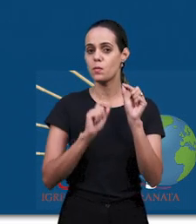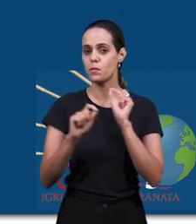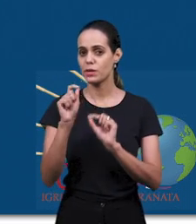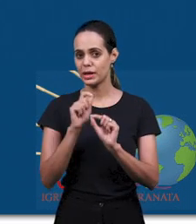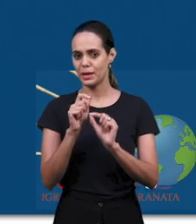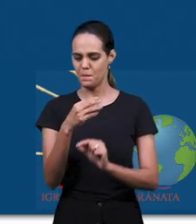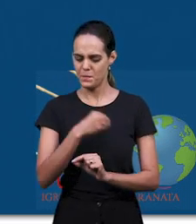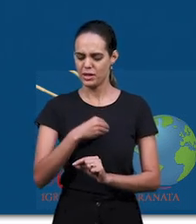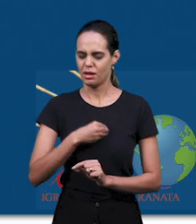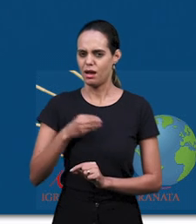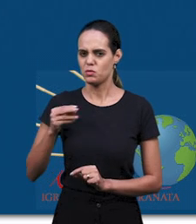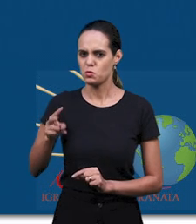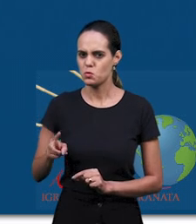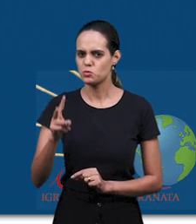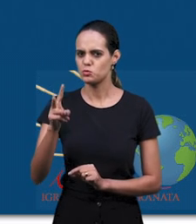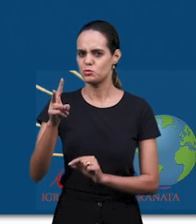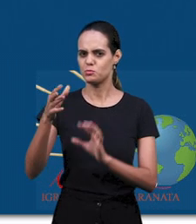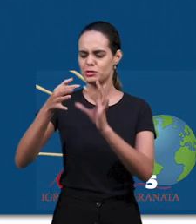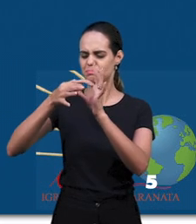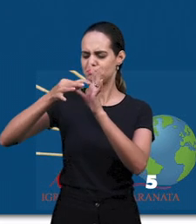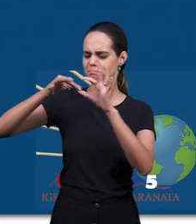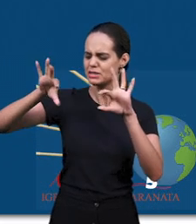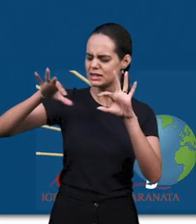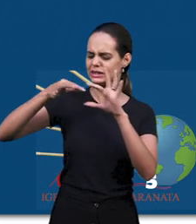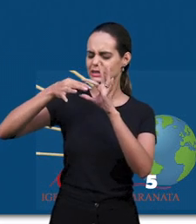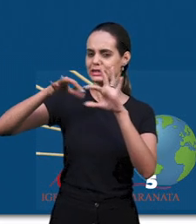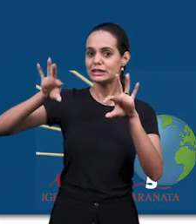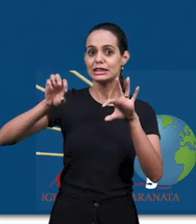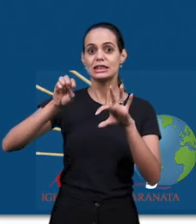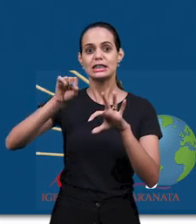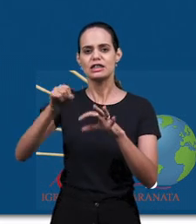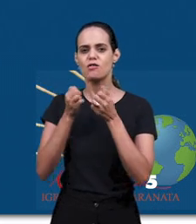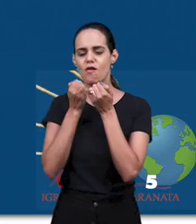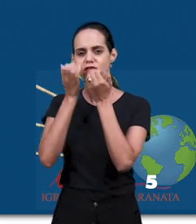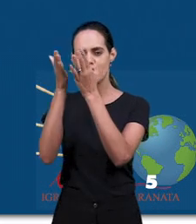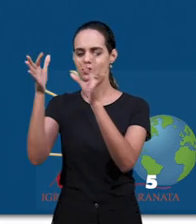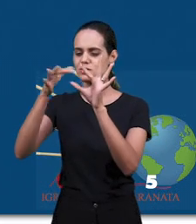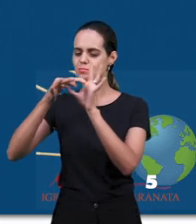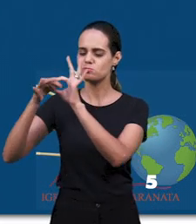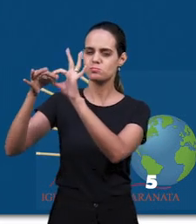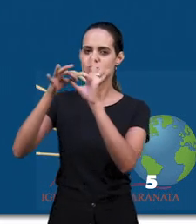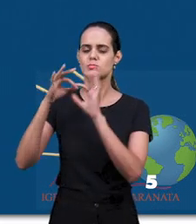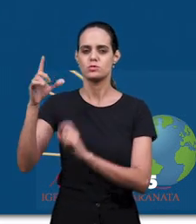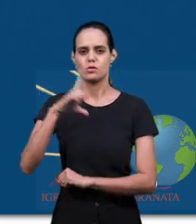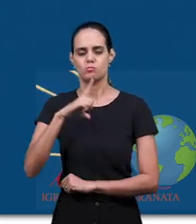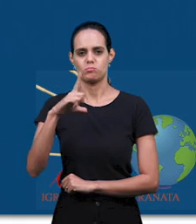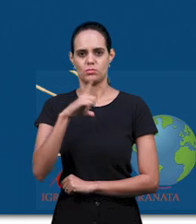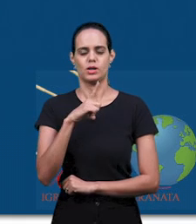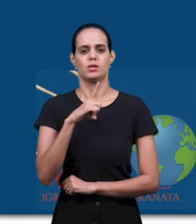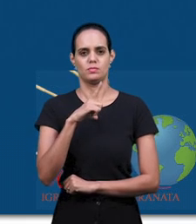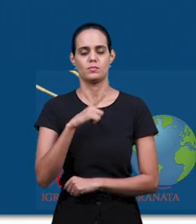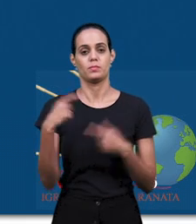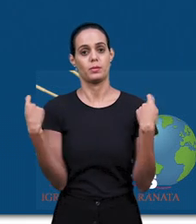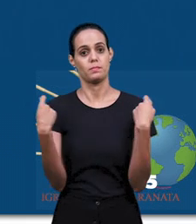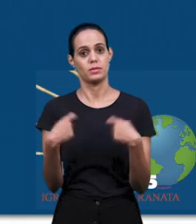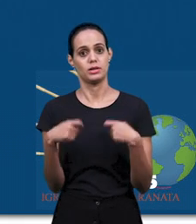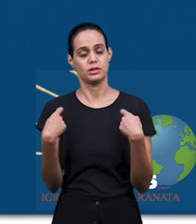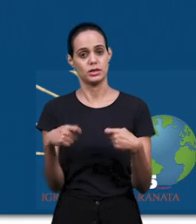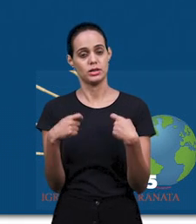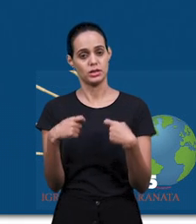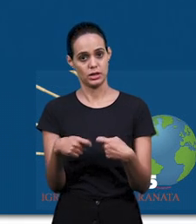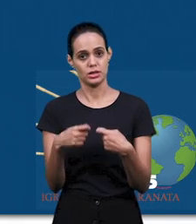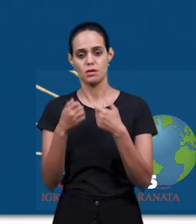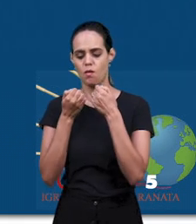Преграда, которая мешает иметь общение с Богом, со Словом Божьим, с молитвенной жизнью. Поэтому нужно исповедание,